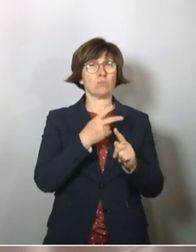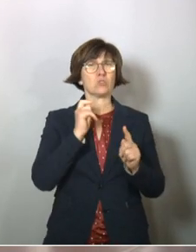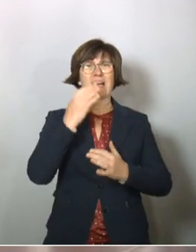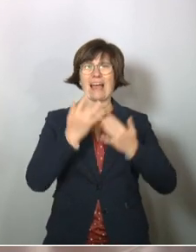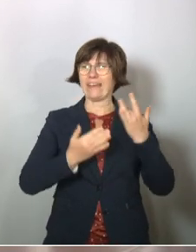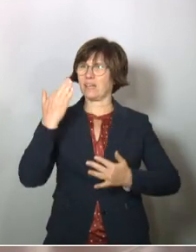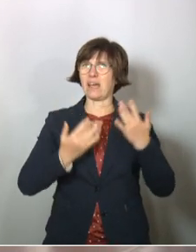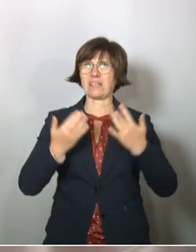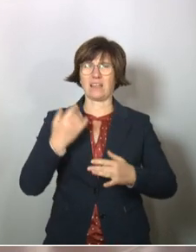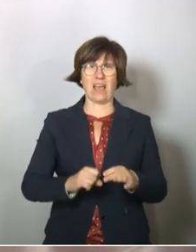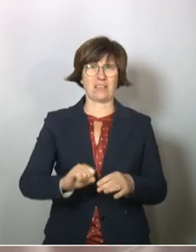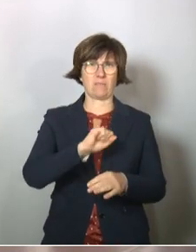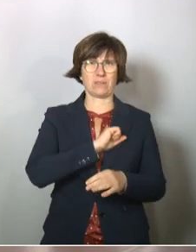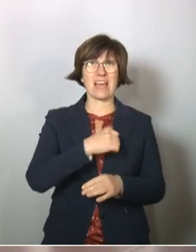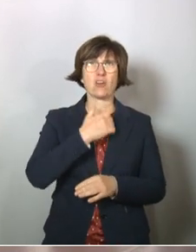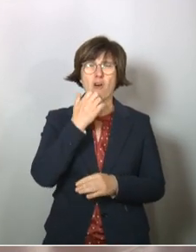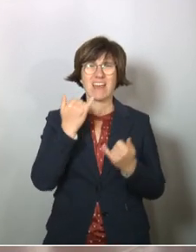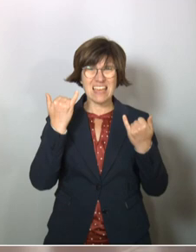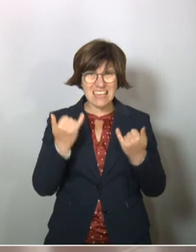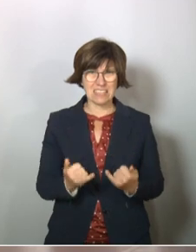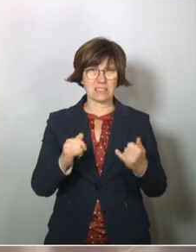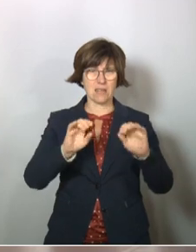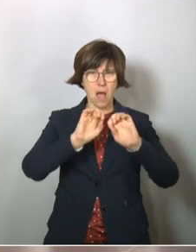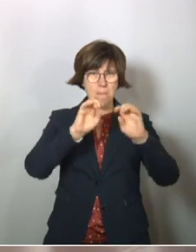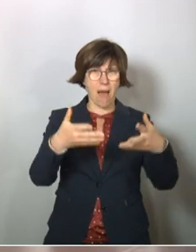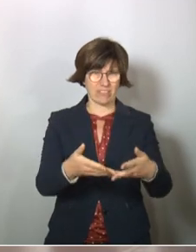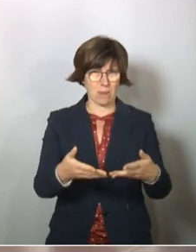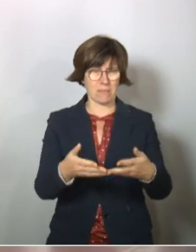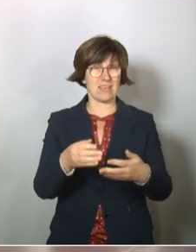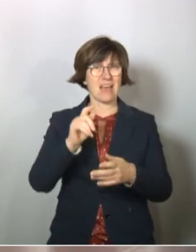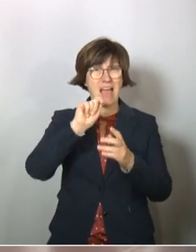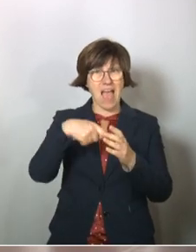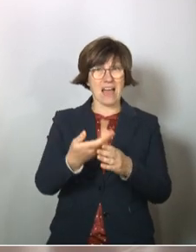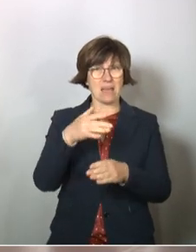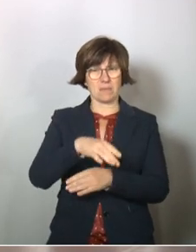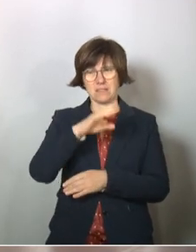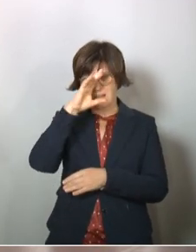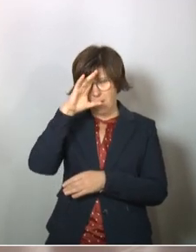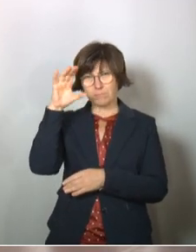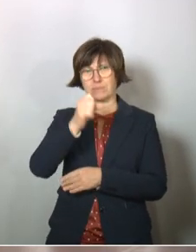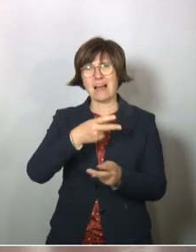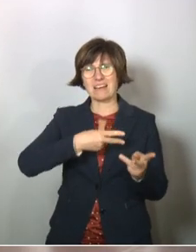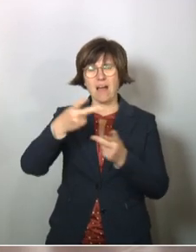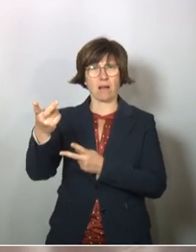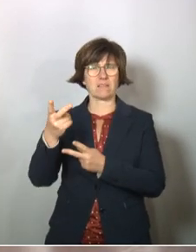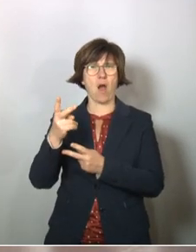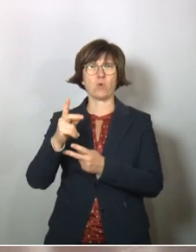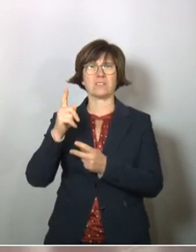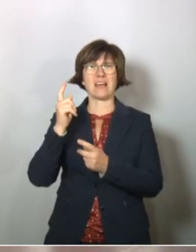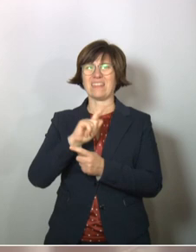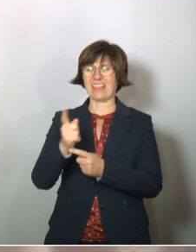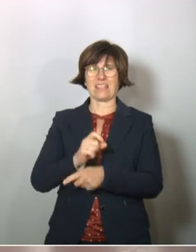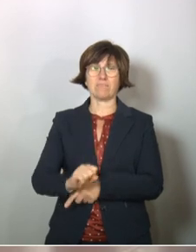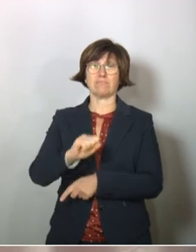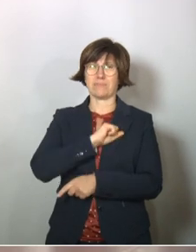rechnen musste. Ich hoffe, dass sich jetzt während der Pandemie die Erkenntnis durchgesetzt hat, dass ein Krankenhaus sich nicht in erster Linie